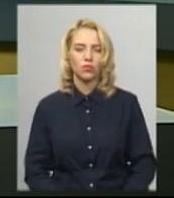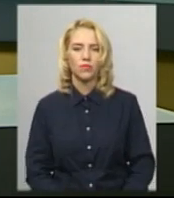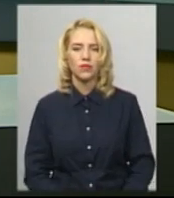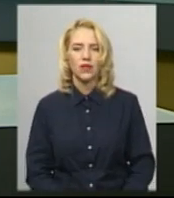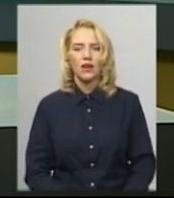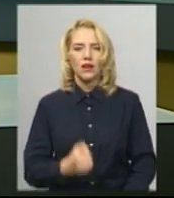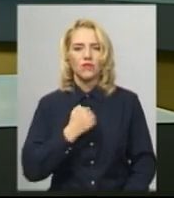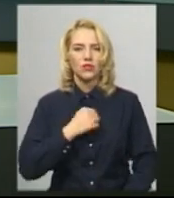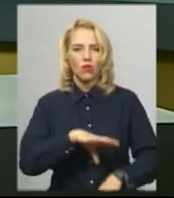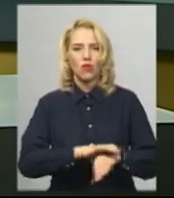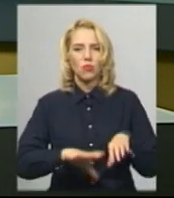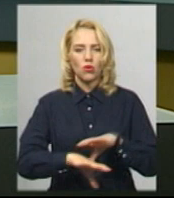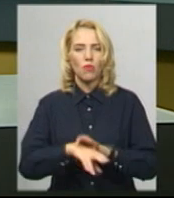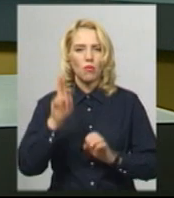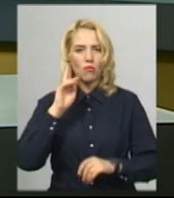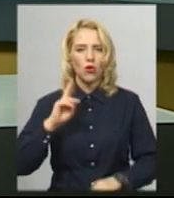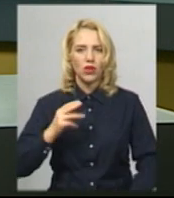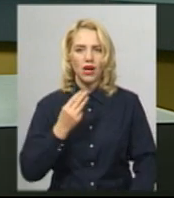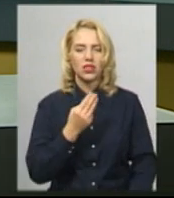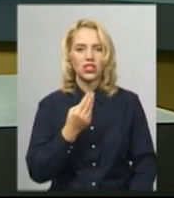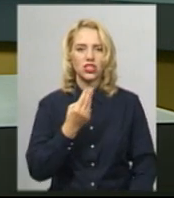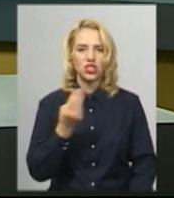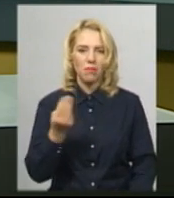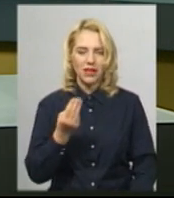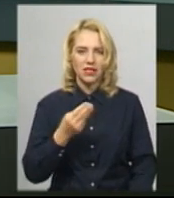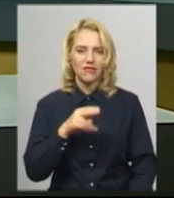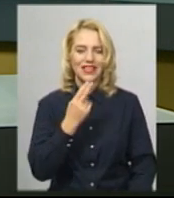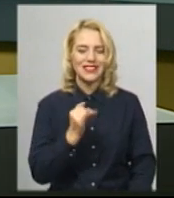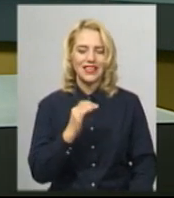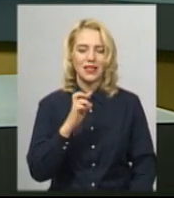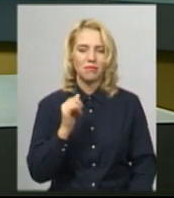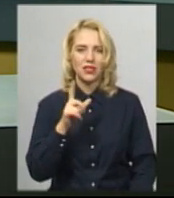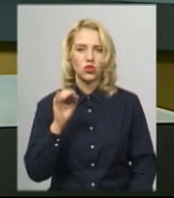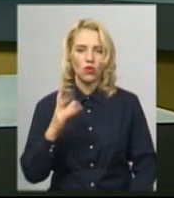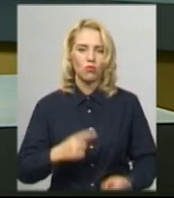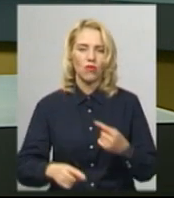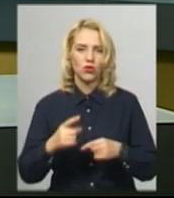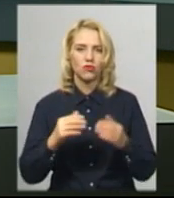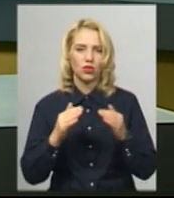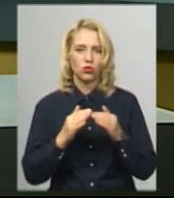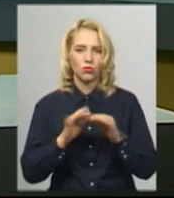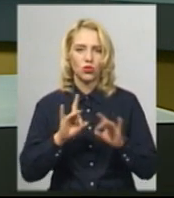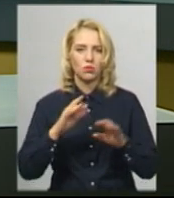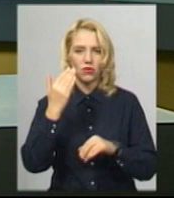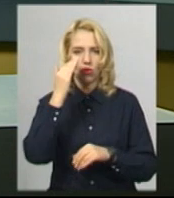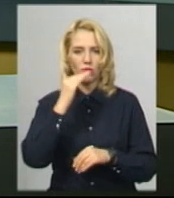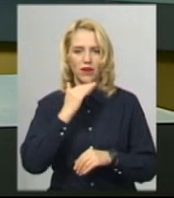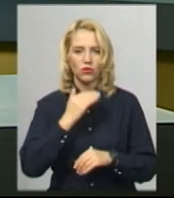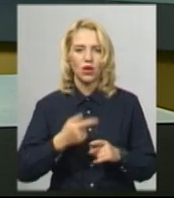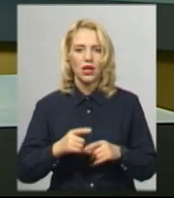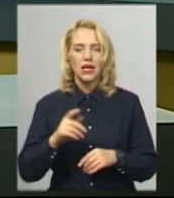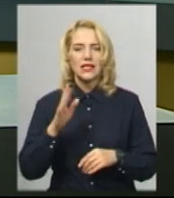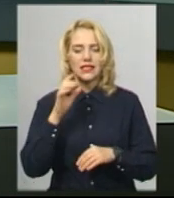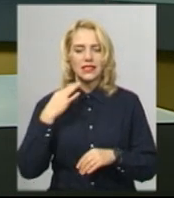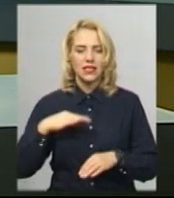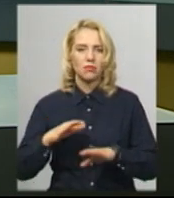Військовополонений моряк Шепетівки Сергій Цибізов сьогодні повернувся додому. Про це розповів його батько Андрій Цибізов. За його словами, син прибув о